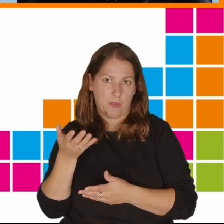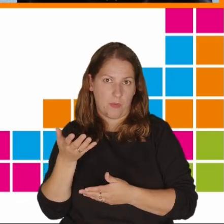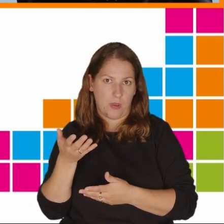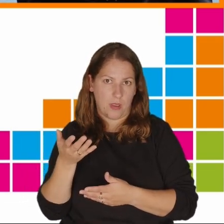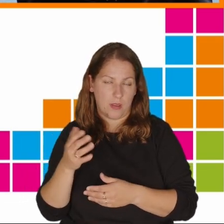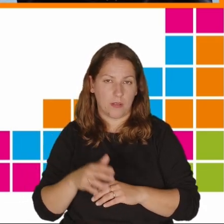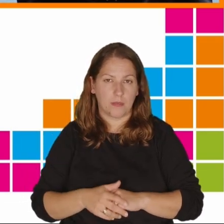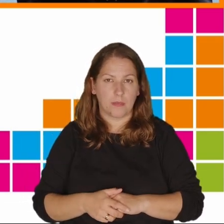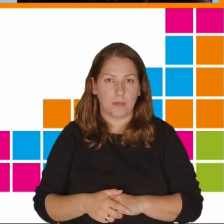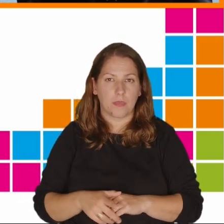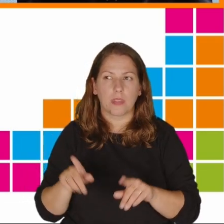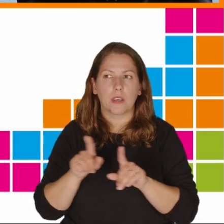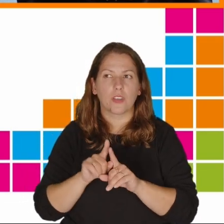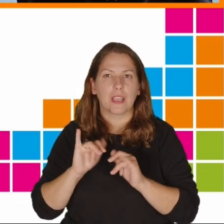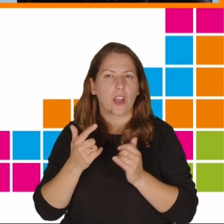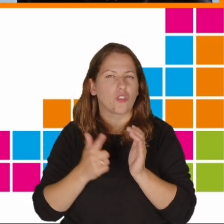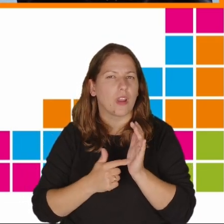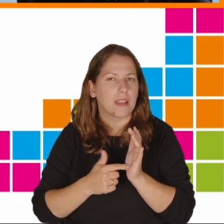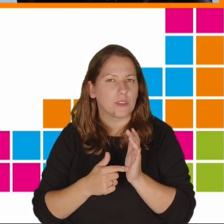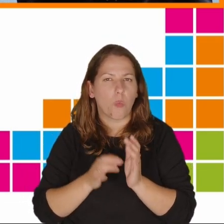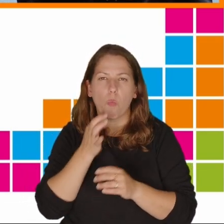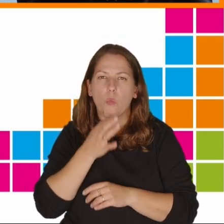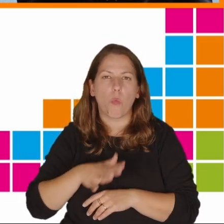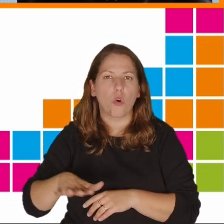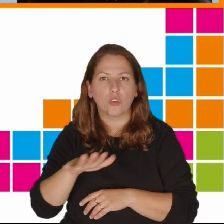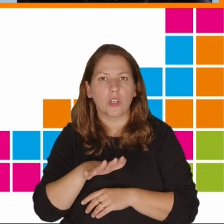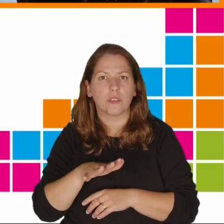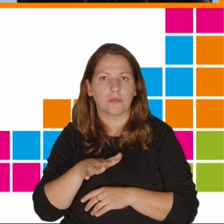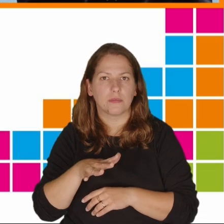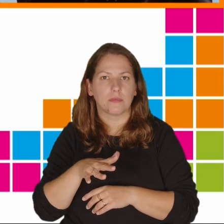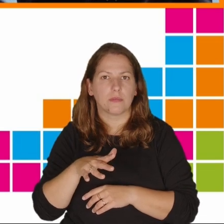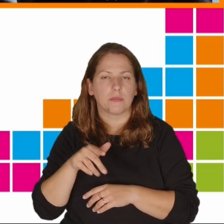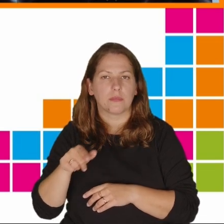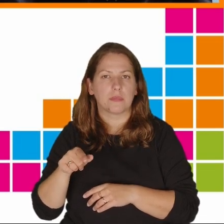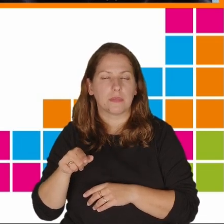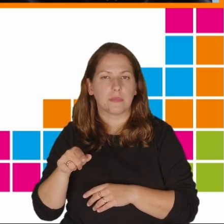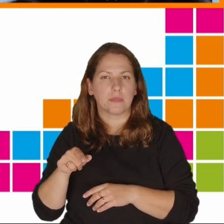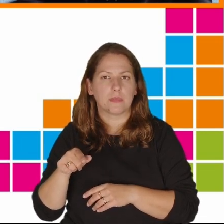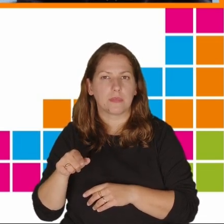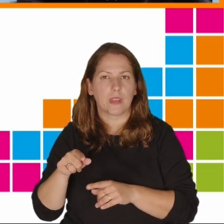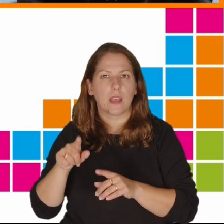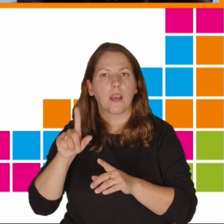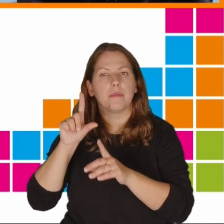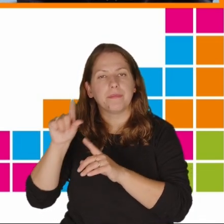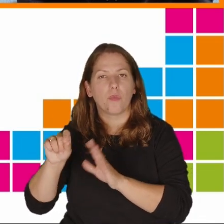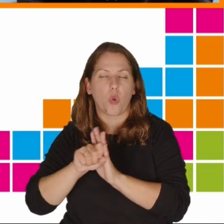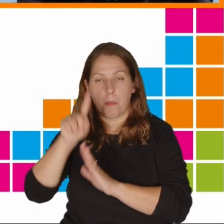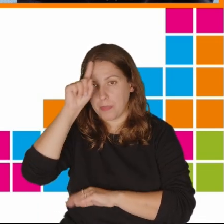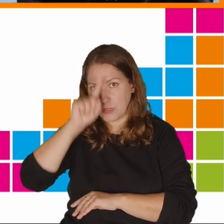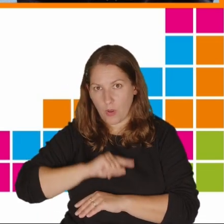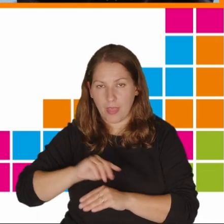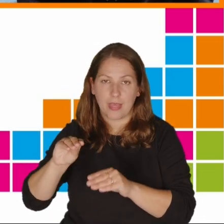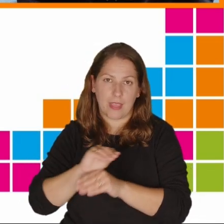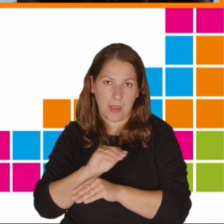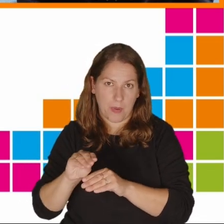sprawdzano także, jak często młodzież zgłaszała się do psychologów lub terapeutów o